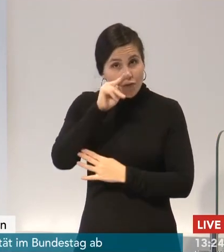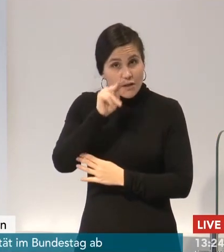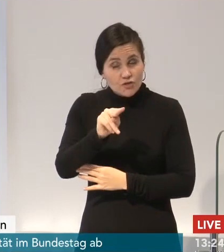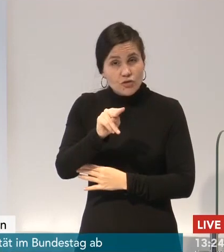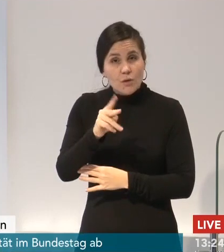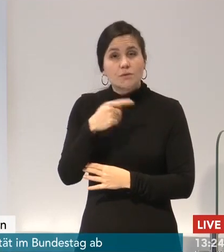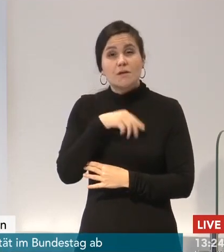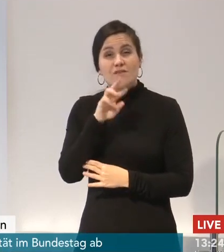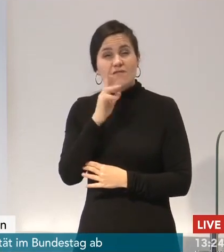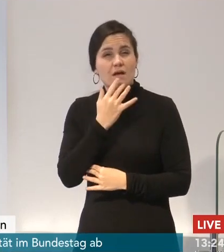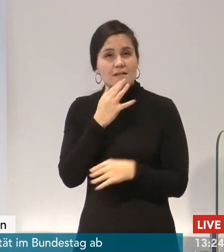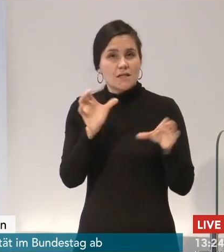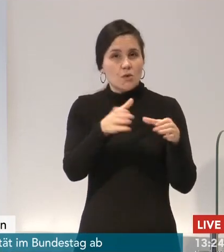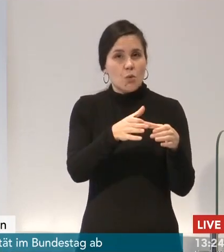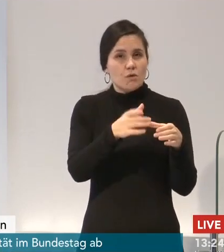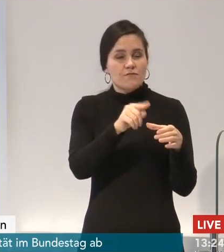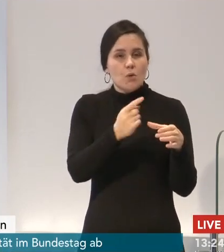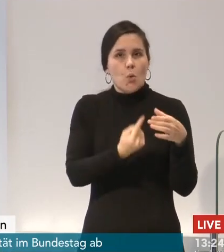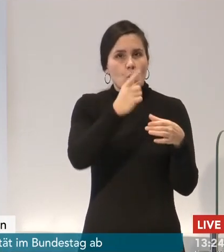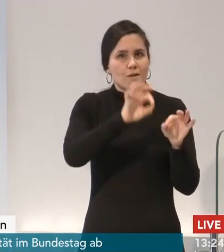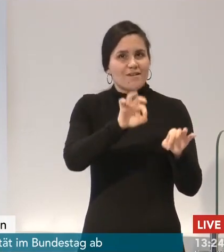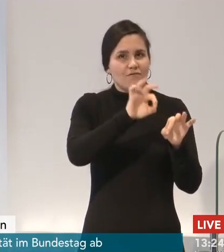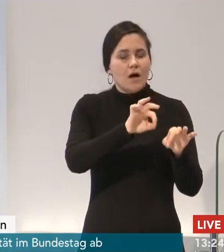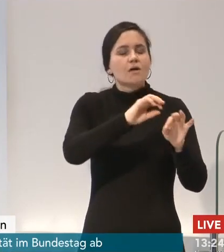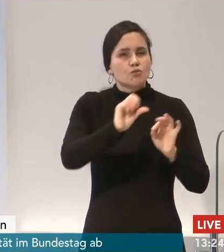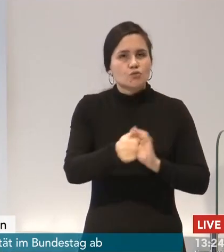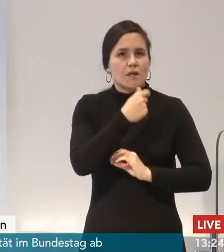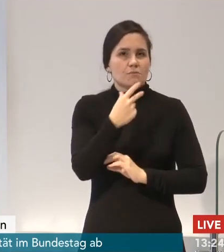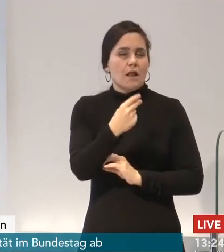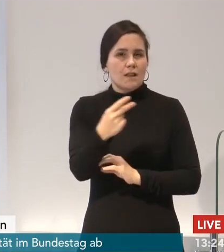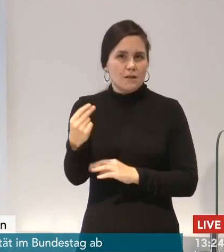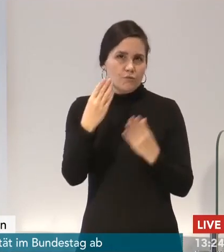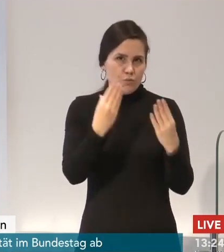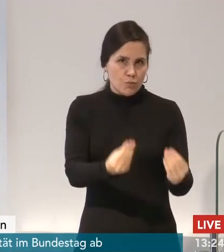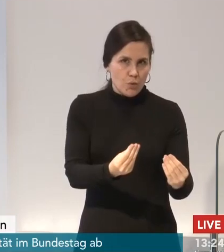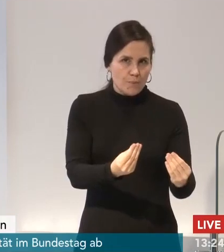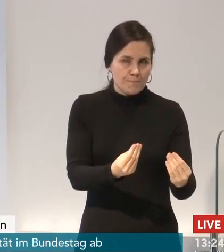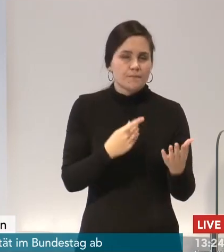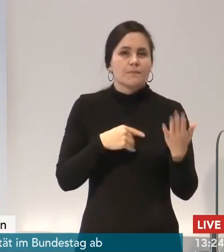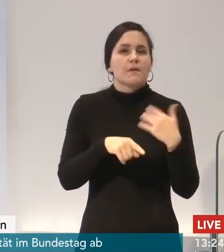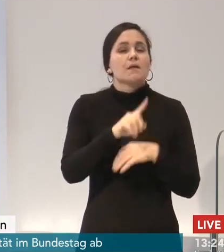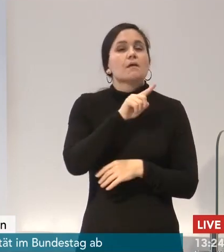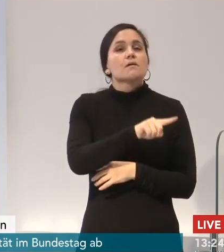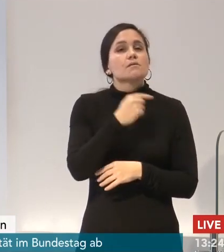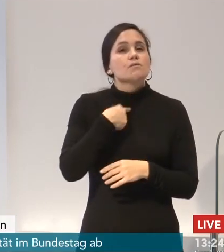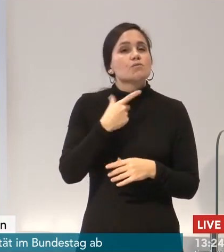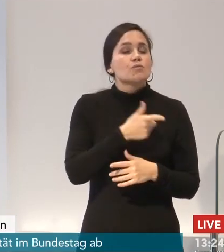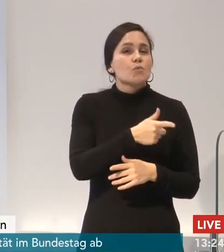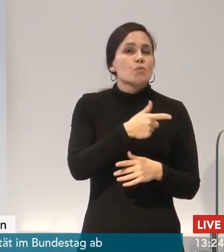besonders gefährdeten Personen in den Alten- und Pflegeheimen und in unseren Krankenhäusern so schnell und so